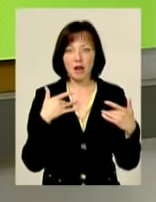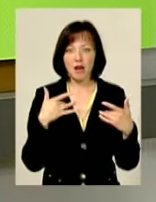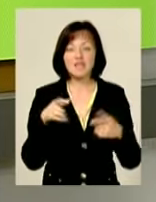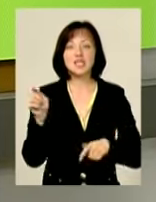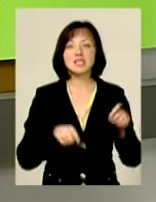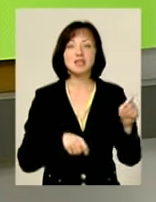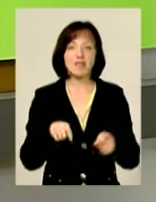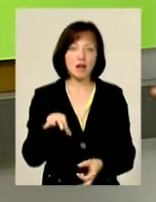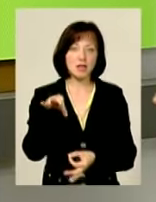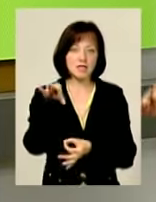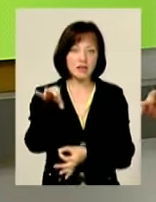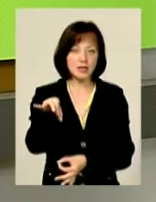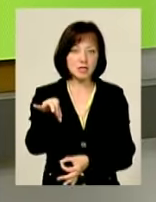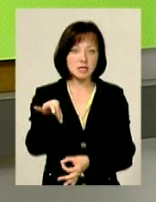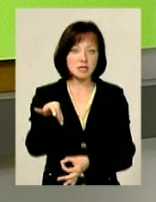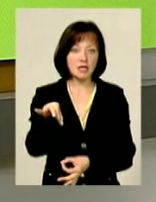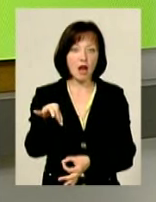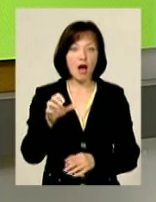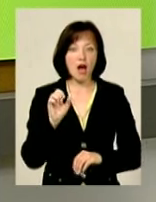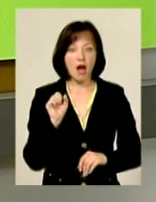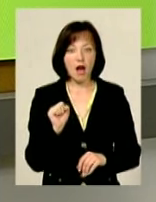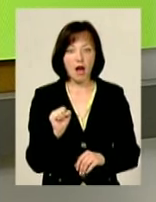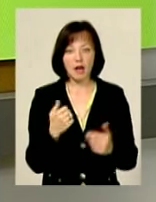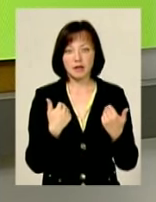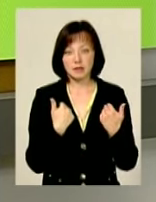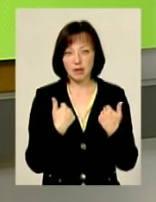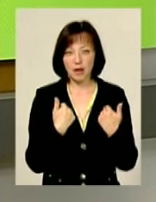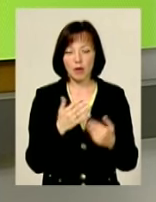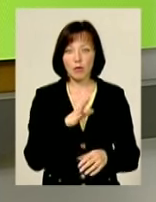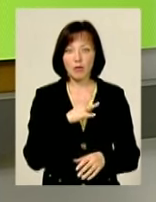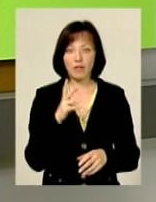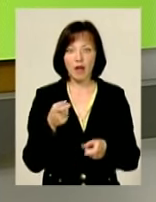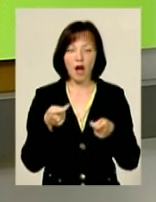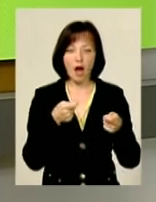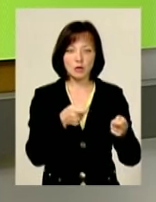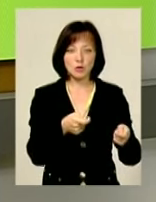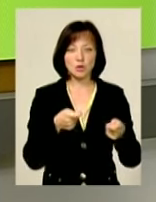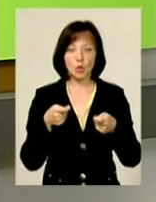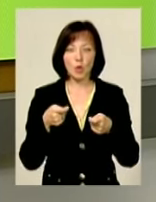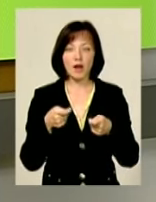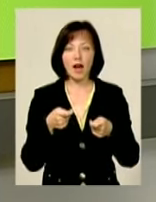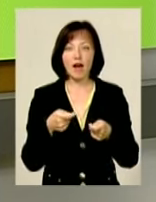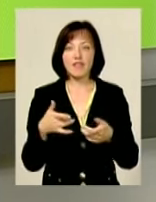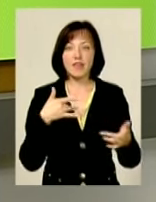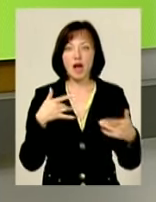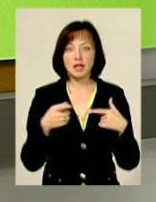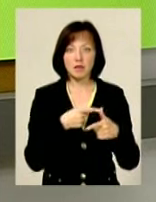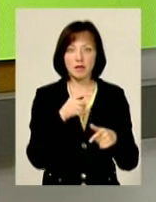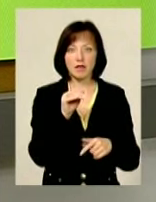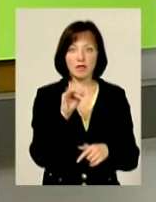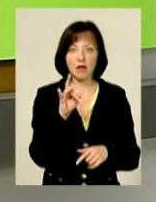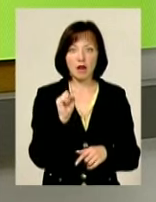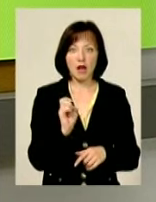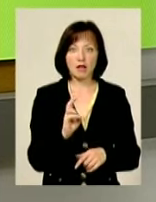верніше, фестиваль в повітрі завис. А я якраз був на гастролях в театрі імені Івана Франка, мене запросив Богдан